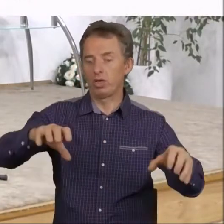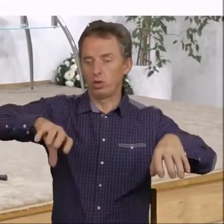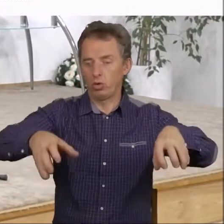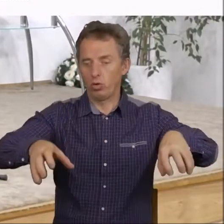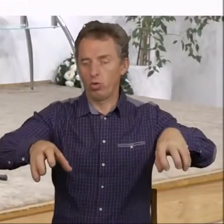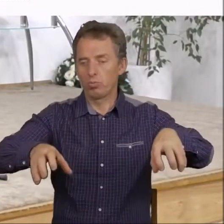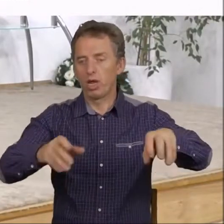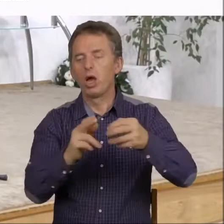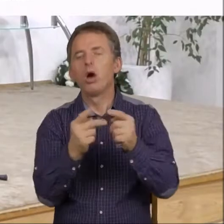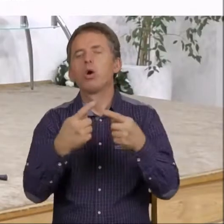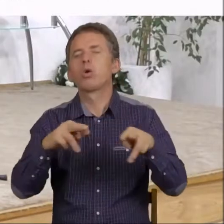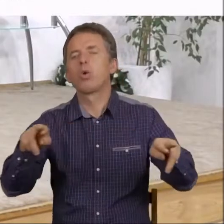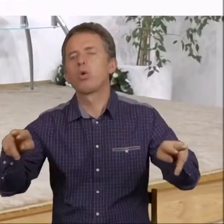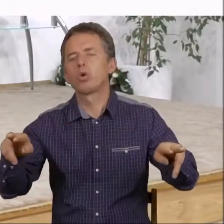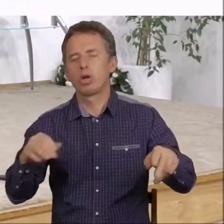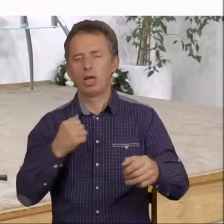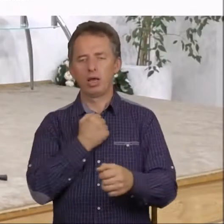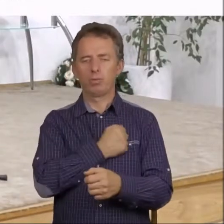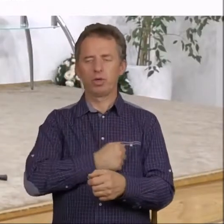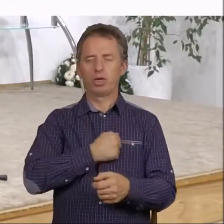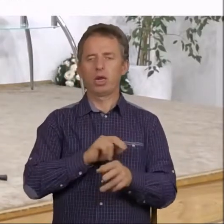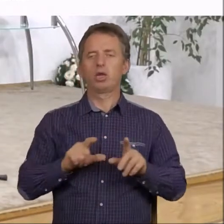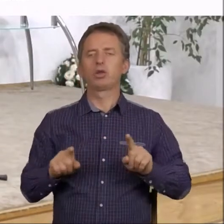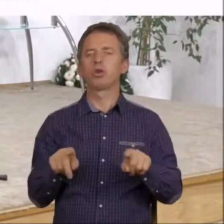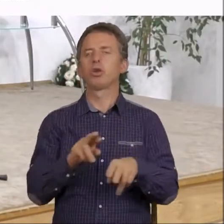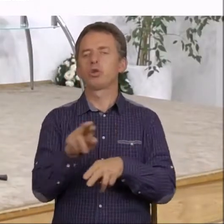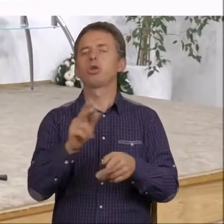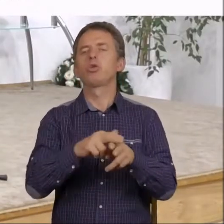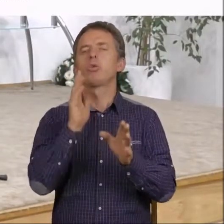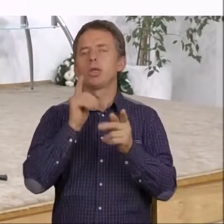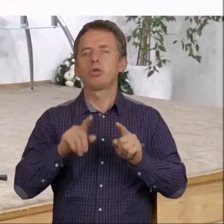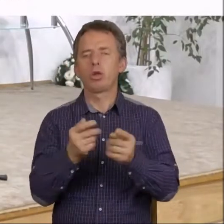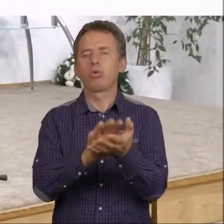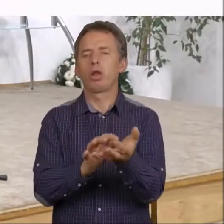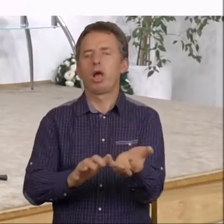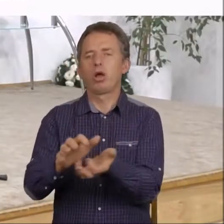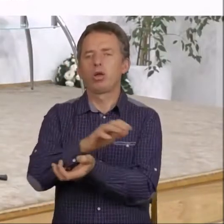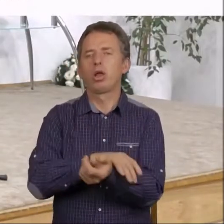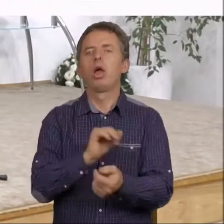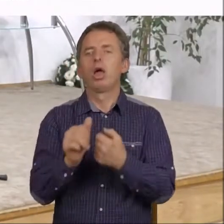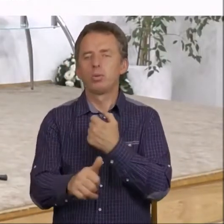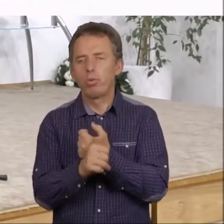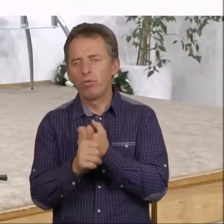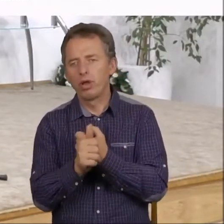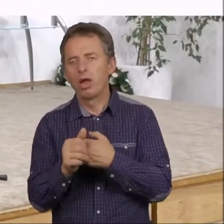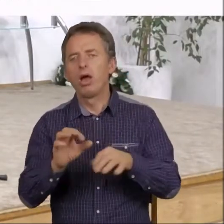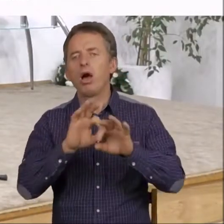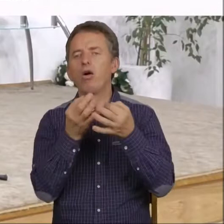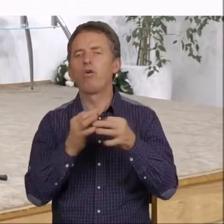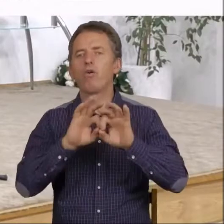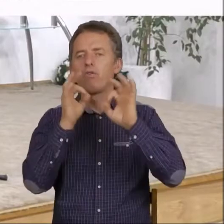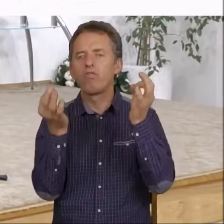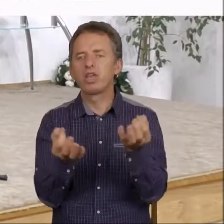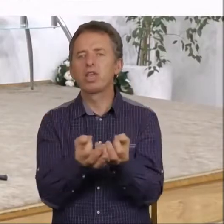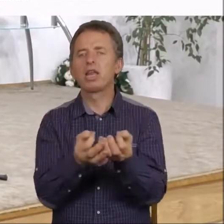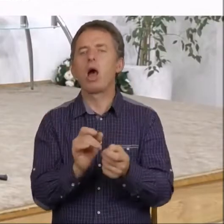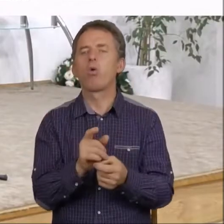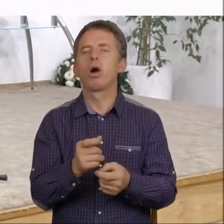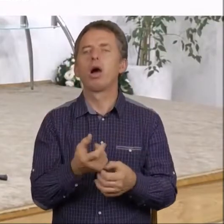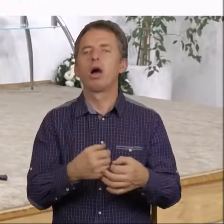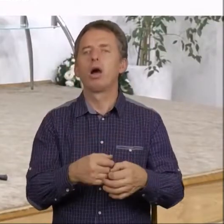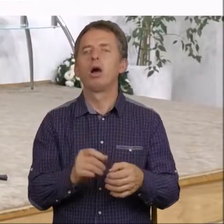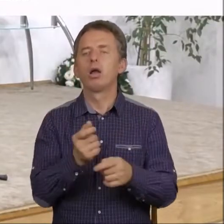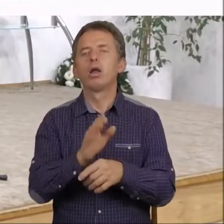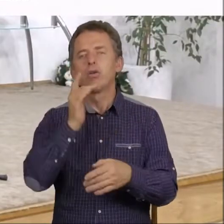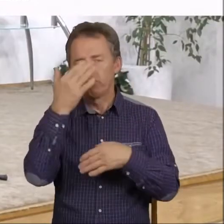różne przykre rzeczy, które się będą działy wtedy na świecie, prawda. To spowoduje finalne prześladowania. No bo w końcu